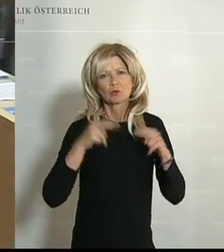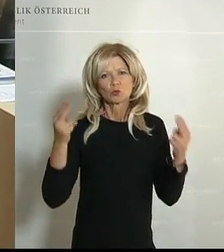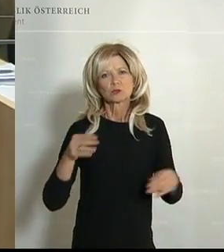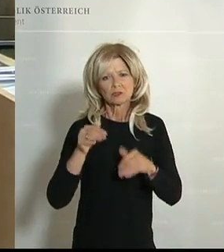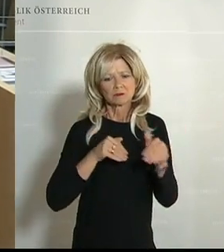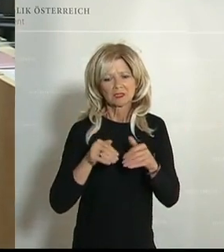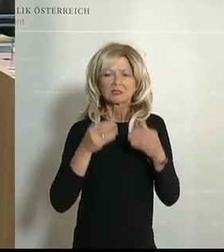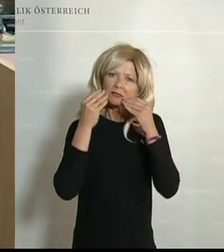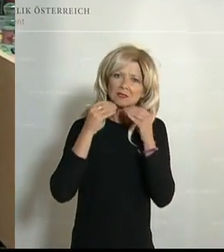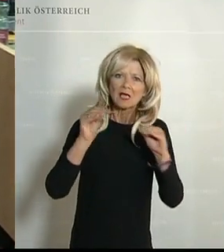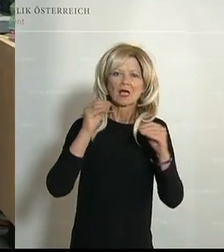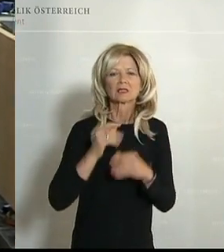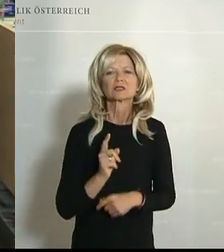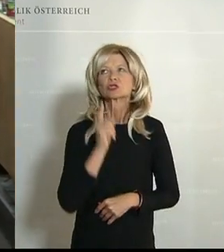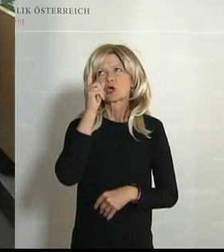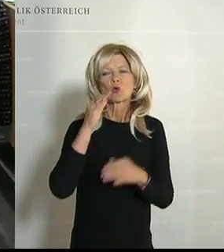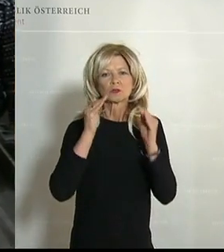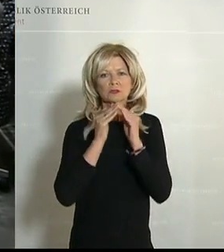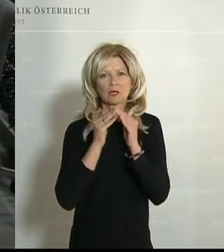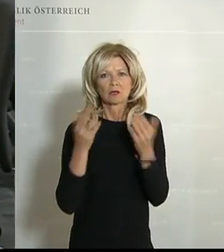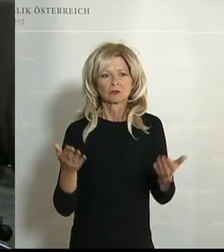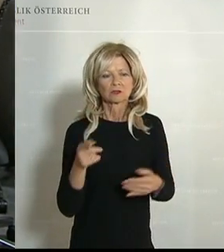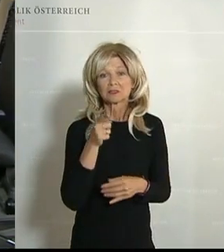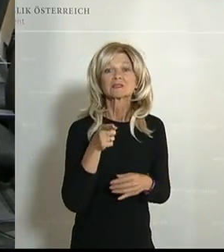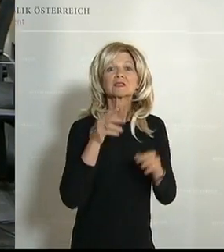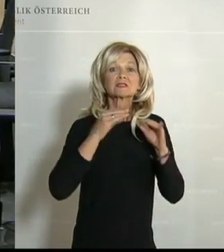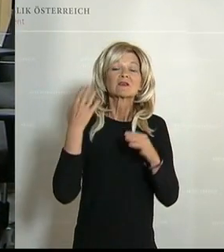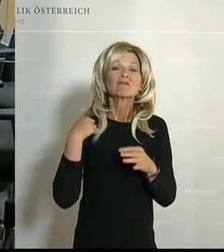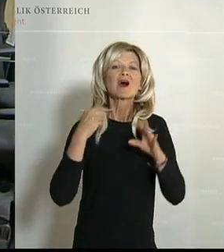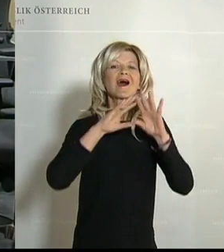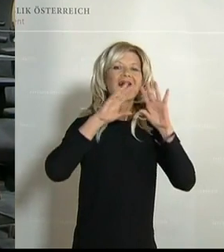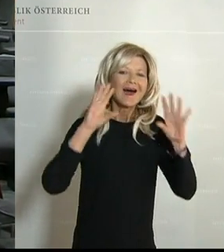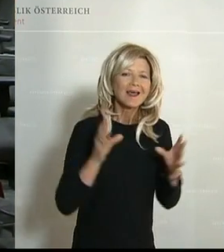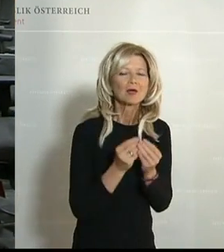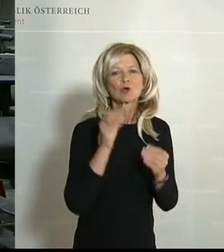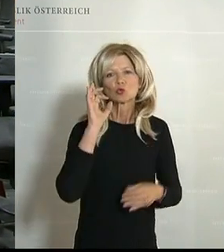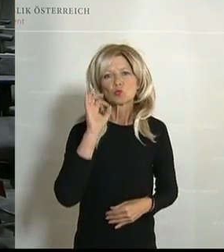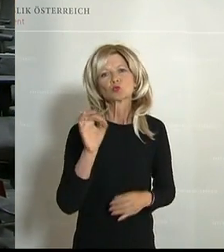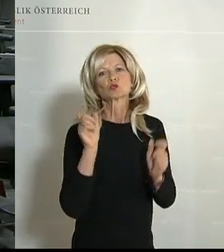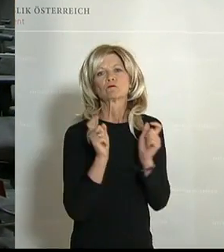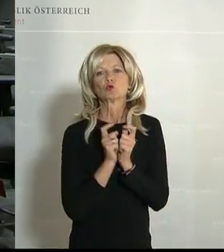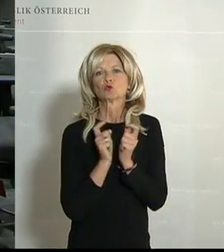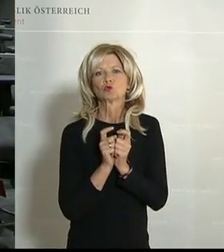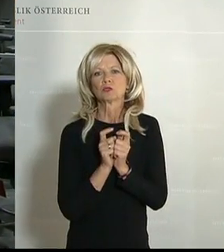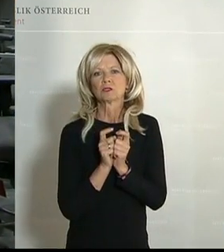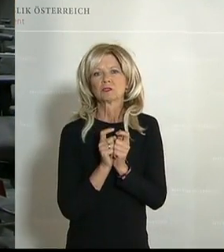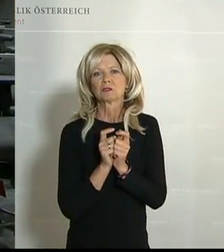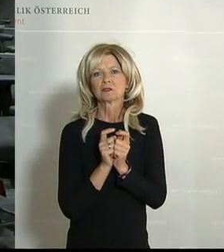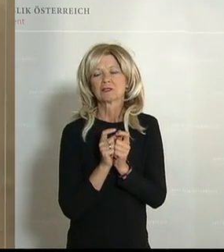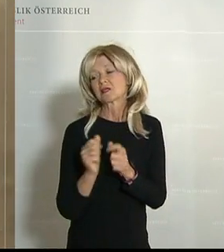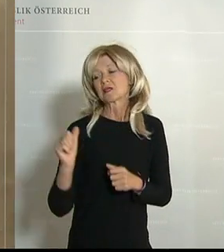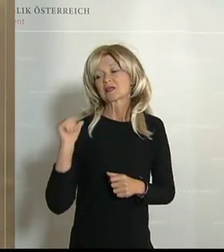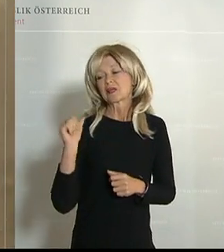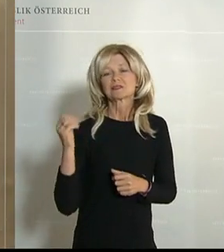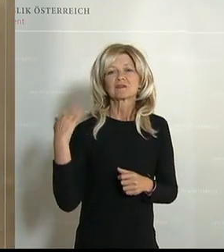-Klubobfrau Pamela Rendi-Wagner. Das im Großen und Ganzen sehr gut funktioniert. Ich glaube, es wissen alle, wo das zu hören war gestern,